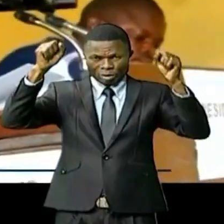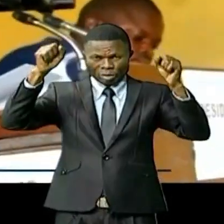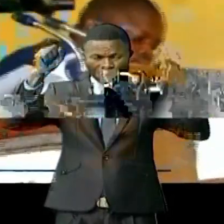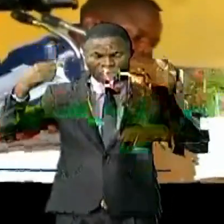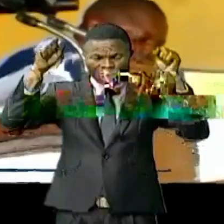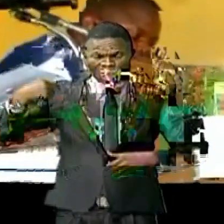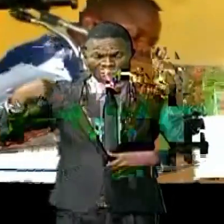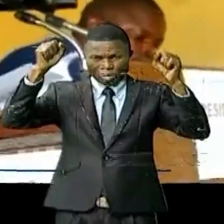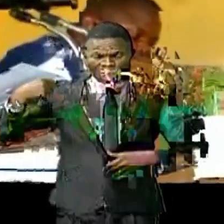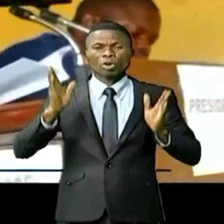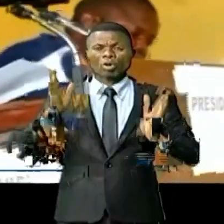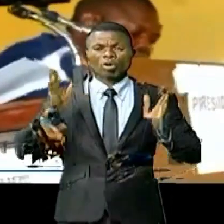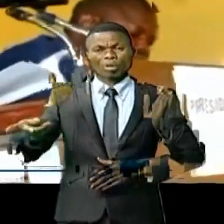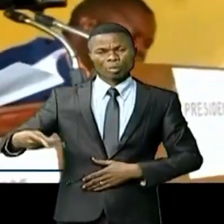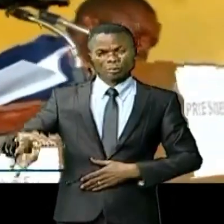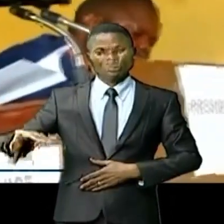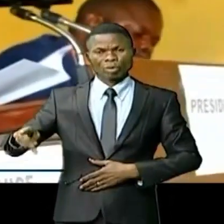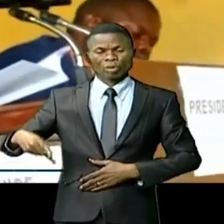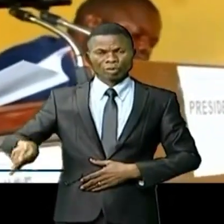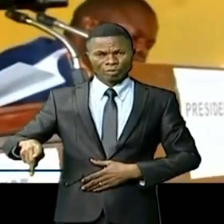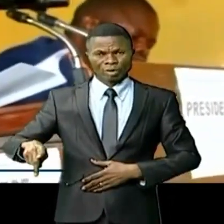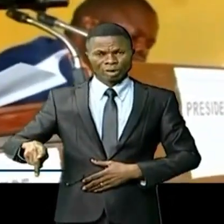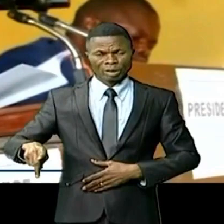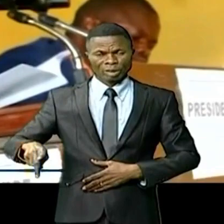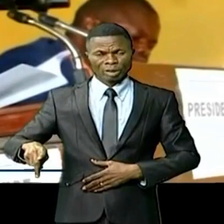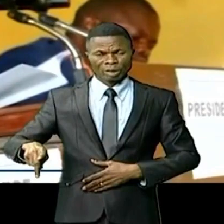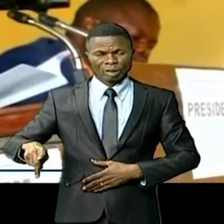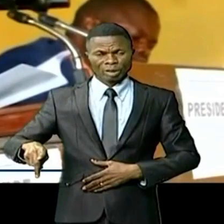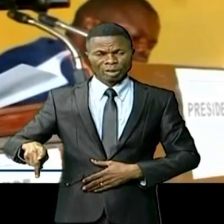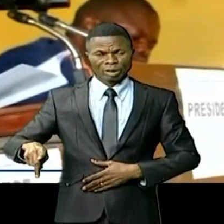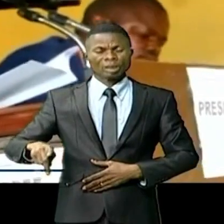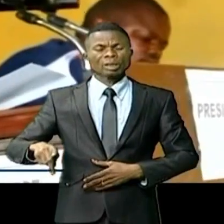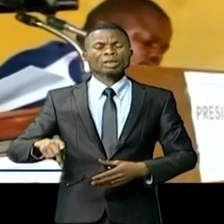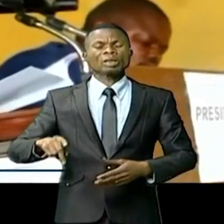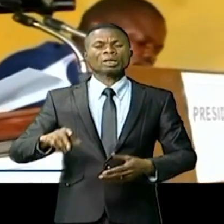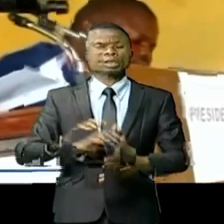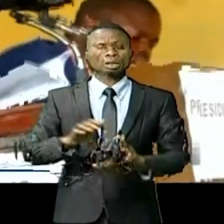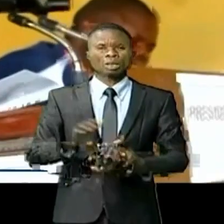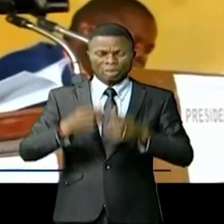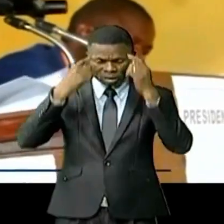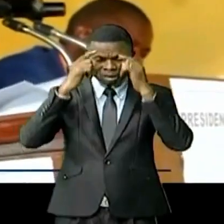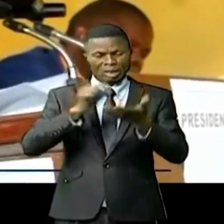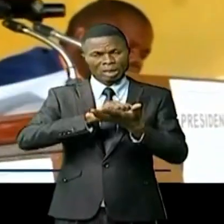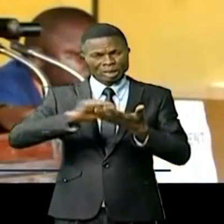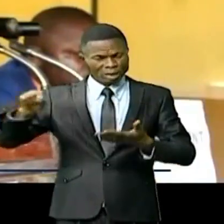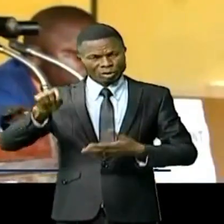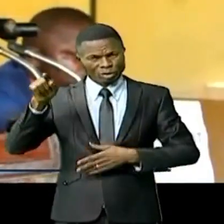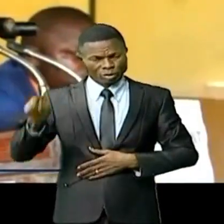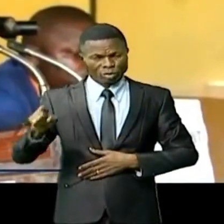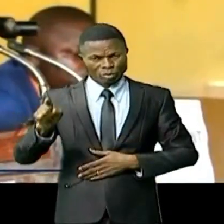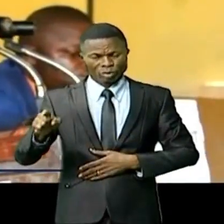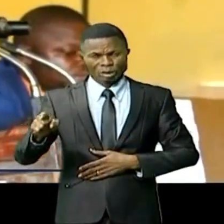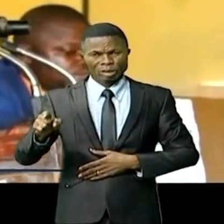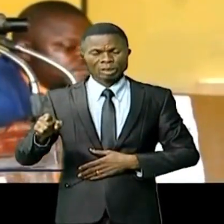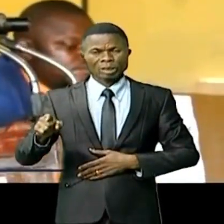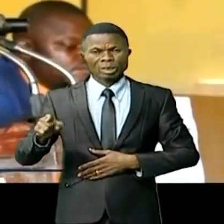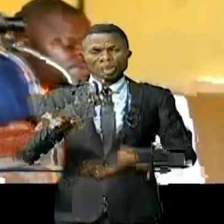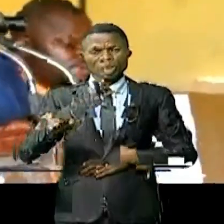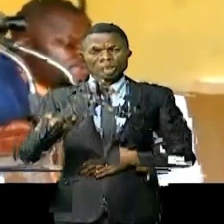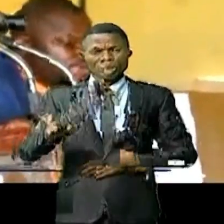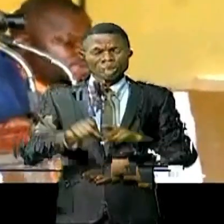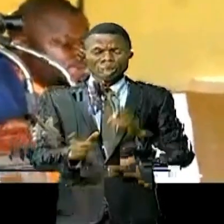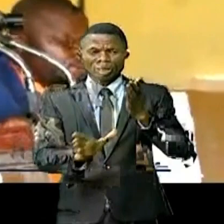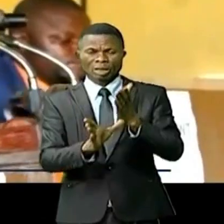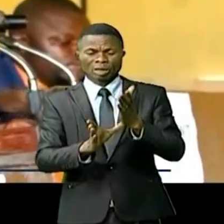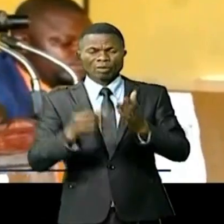gouvernement provincial est répliqué des décisions et les vice